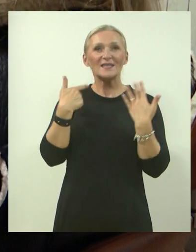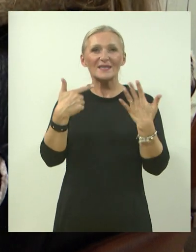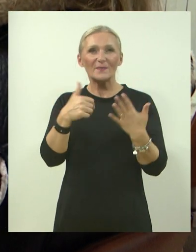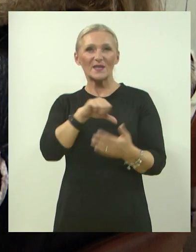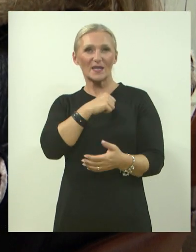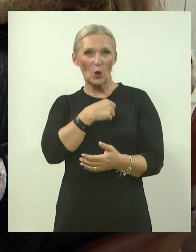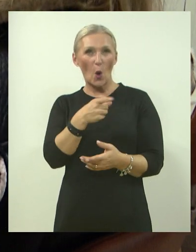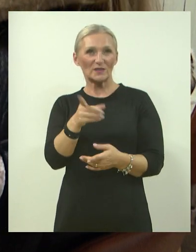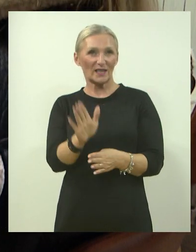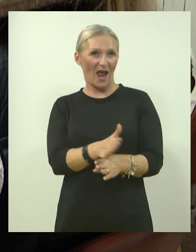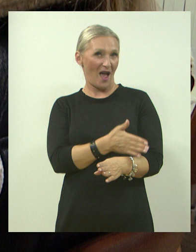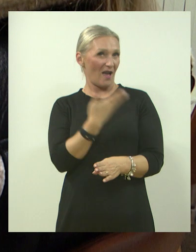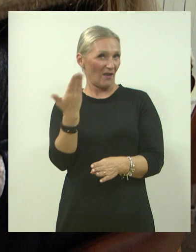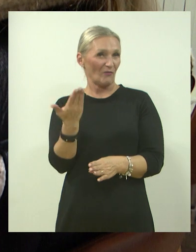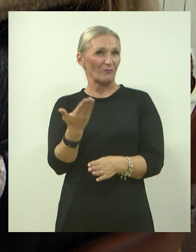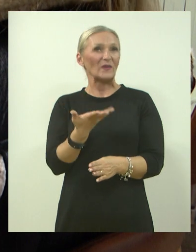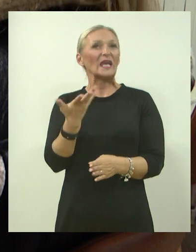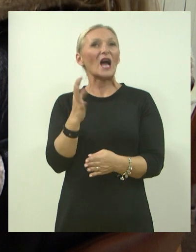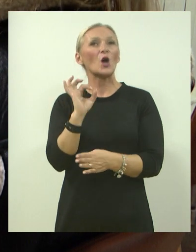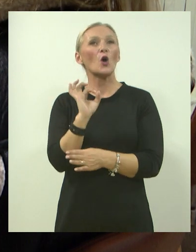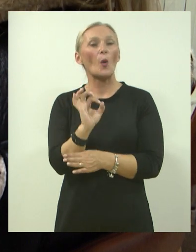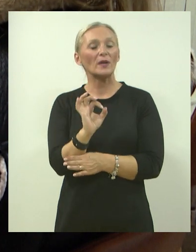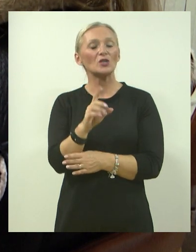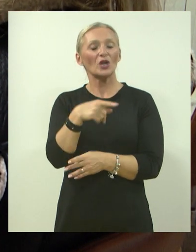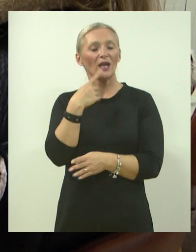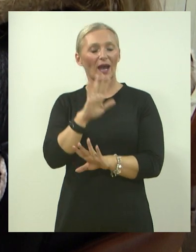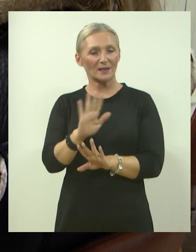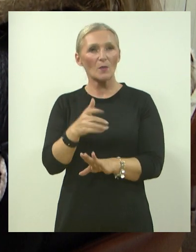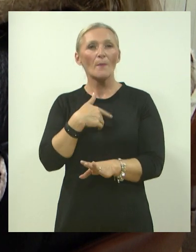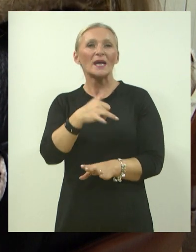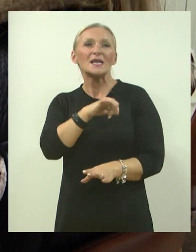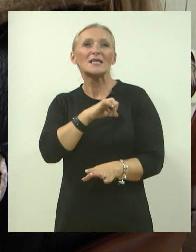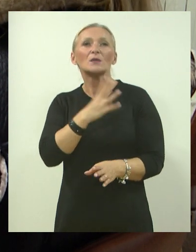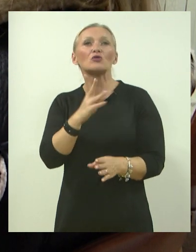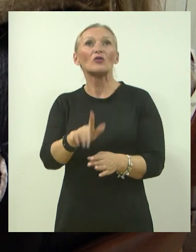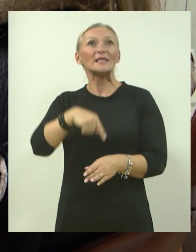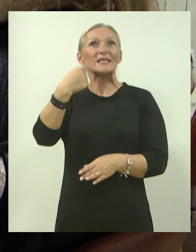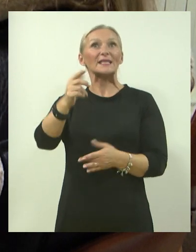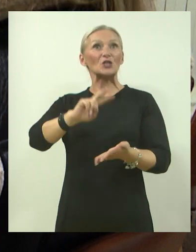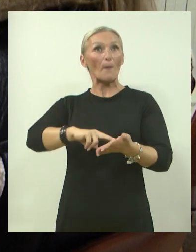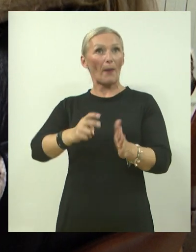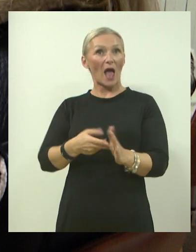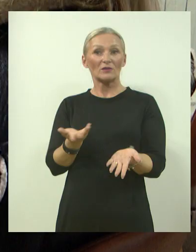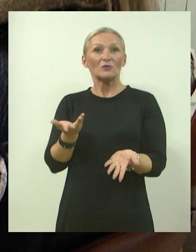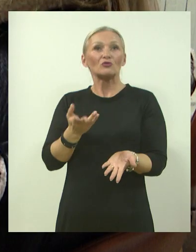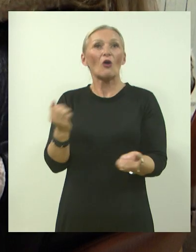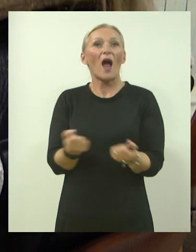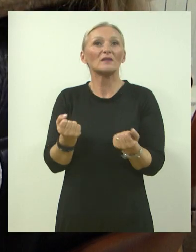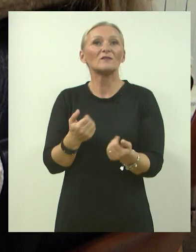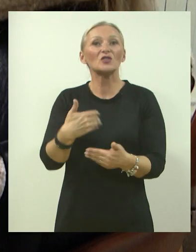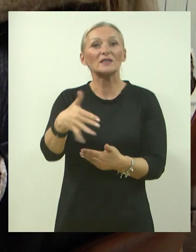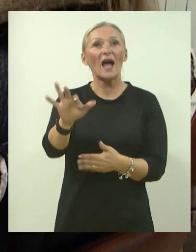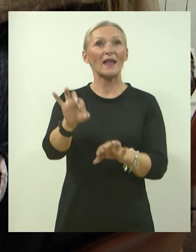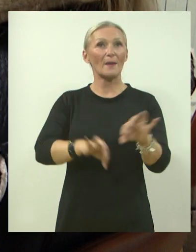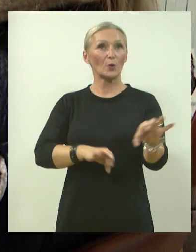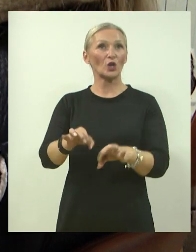godina. Dakle, rekli smo kako ste ih obilježili, međutim, mene zanima što je sljedeće u planu, odnosno koje su vam aktivnosti i projekti